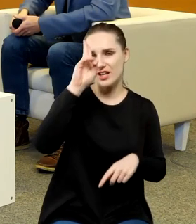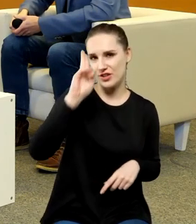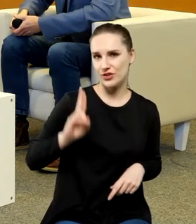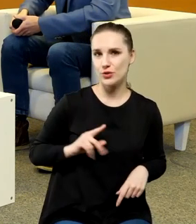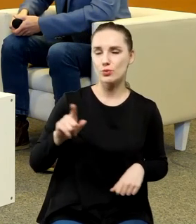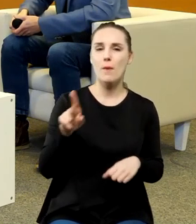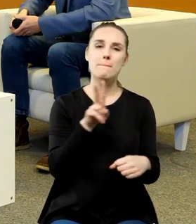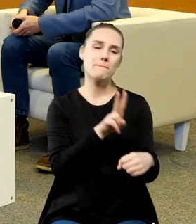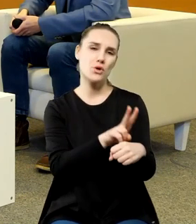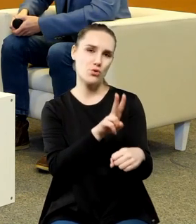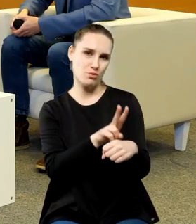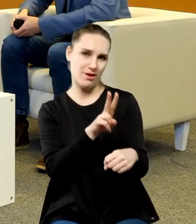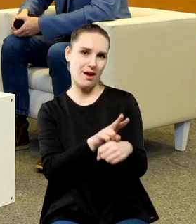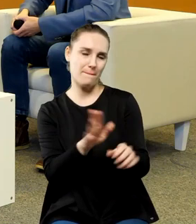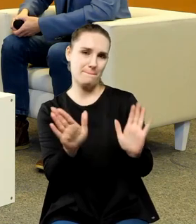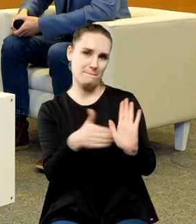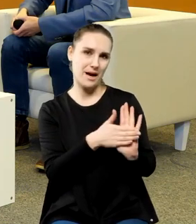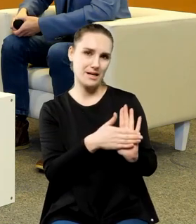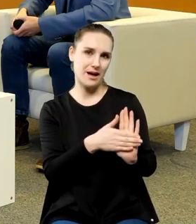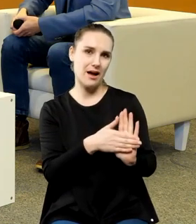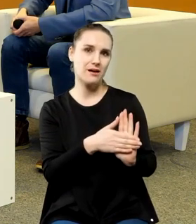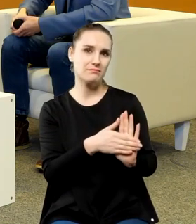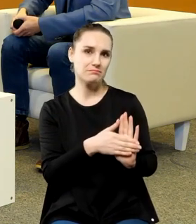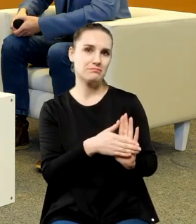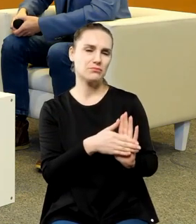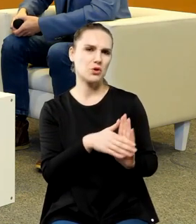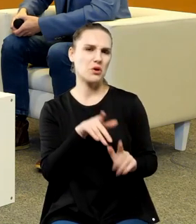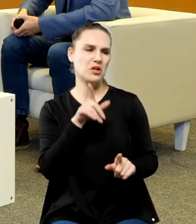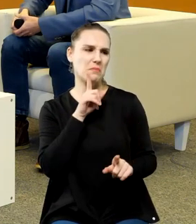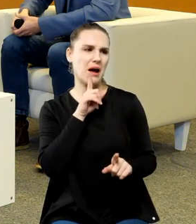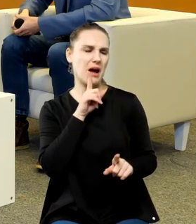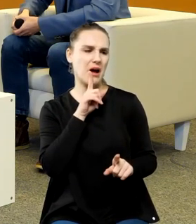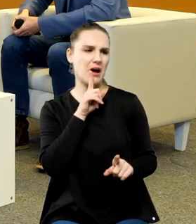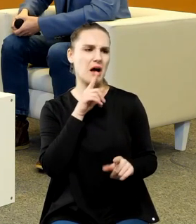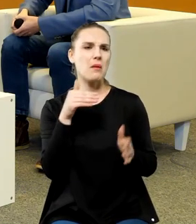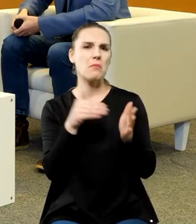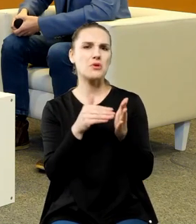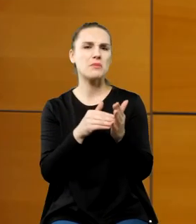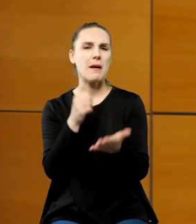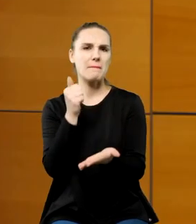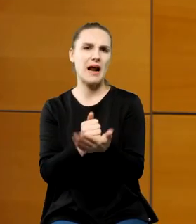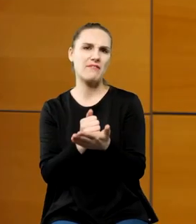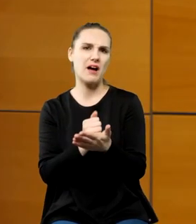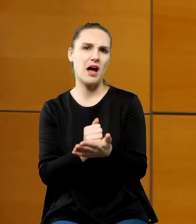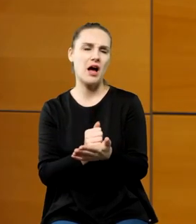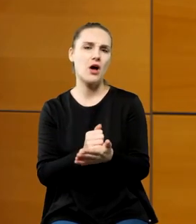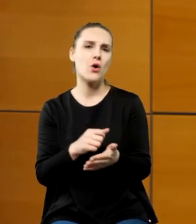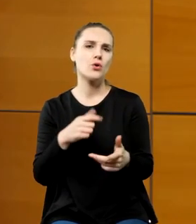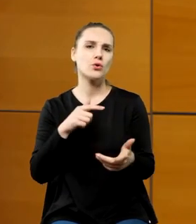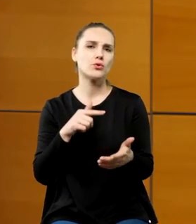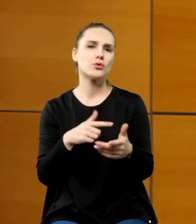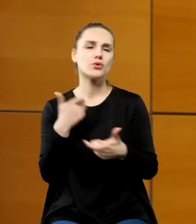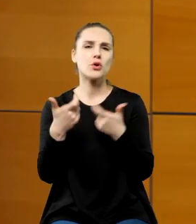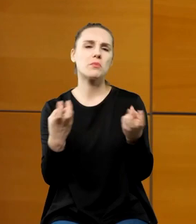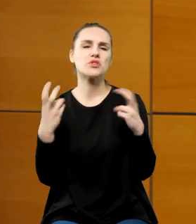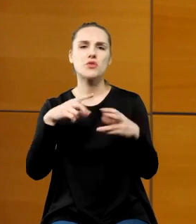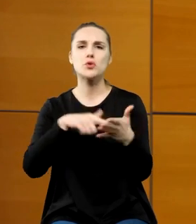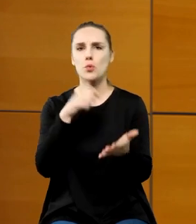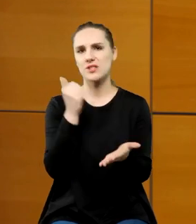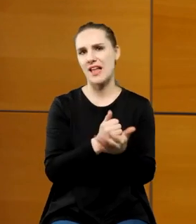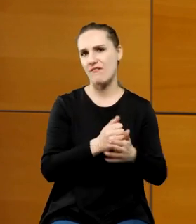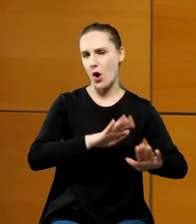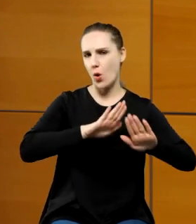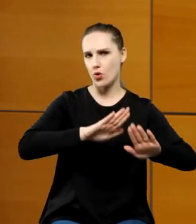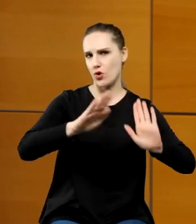by stał na czele marki jest w ogóle wydaje mi się że prawnie jest jakoś trzeba było jakoś ustawę specjalną wymyślić o ochronie tej marki i w dodatku